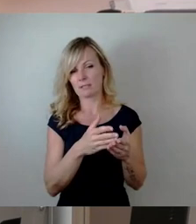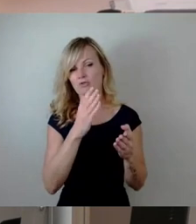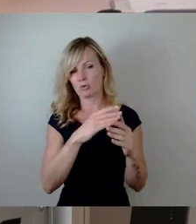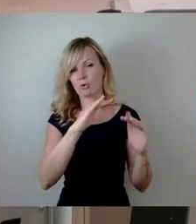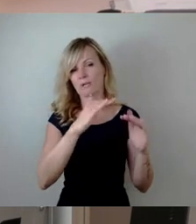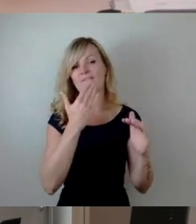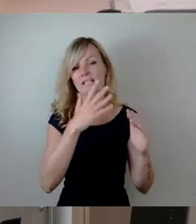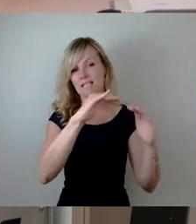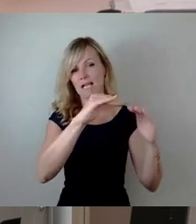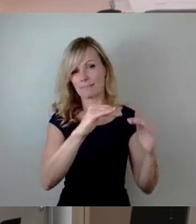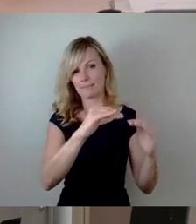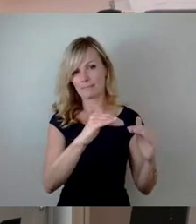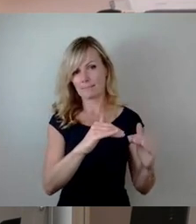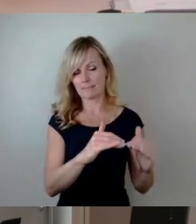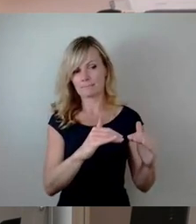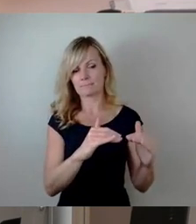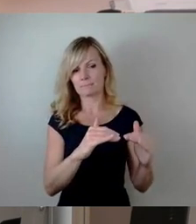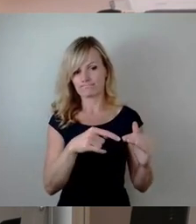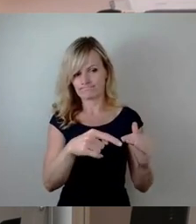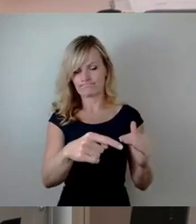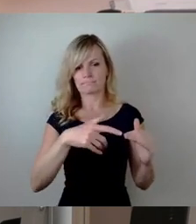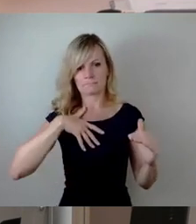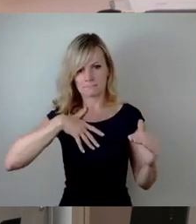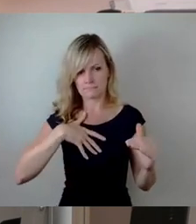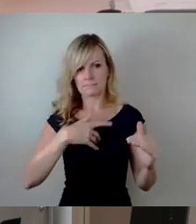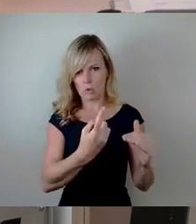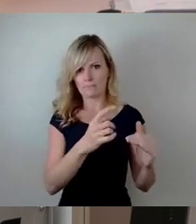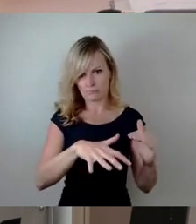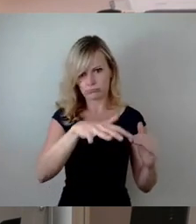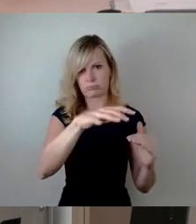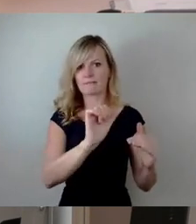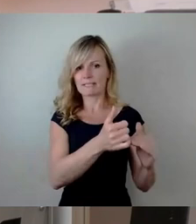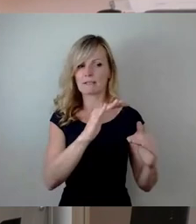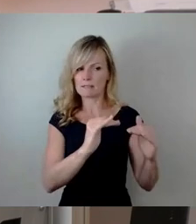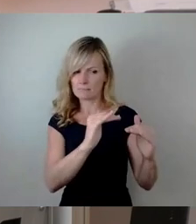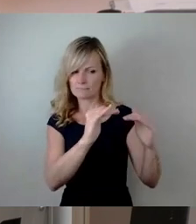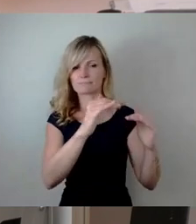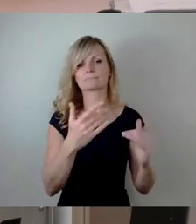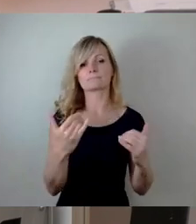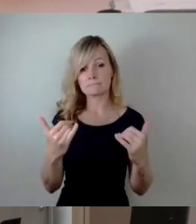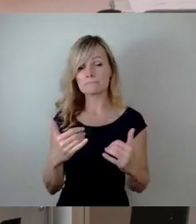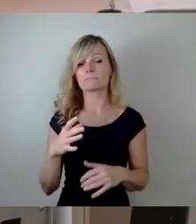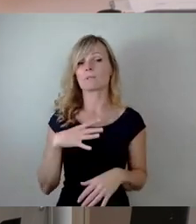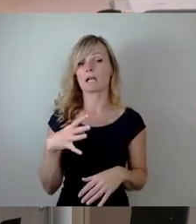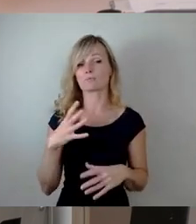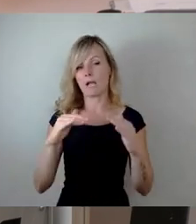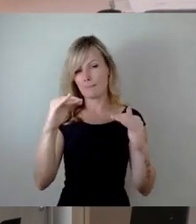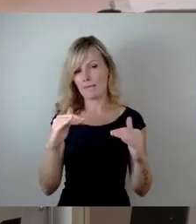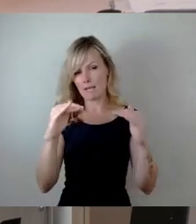um sich auf das Niederschlagswasser einzustellen, sodass der Elbpegel, der aktuell ja immer noch so beim Meter ist,